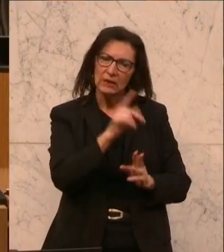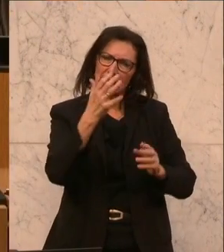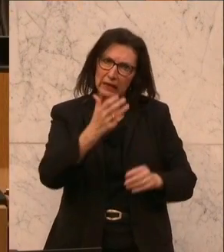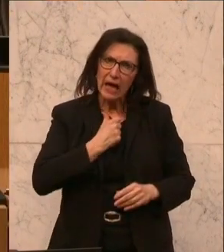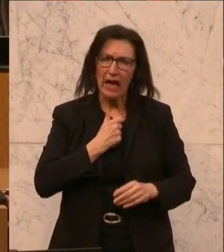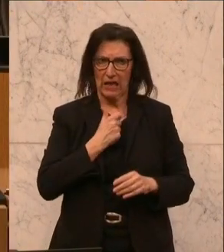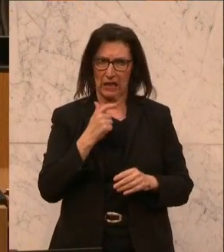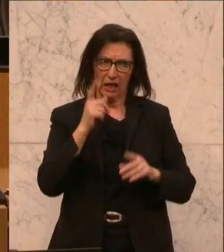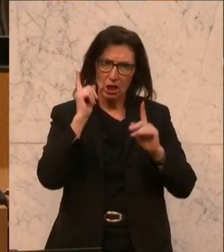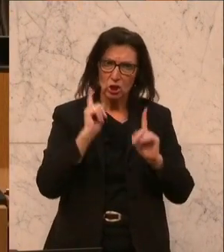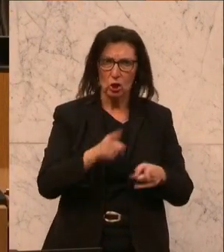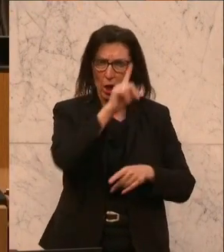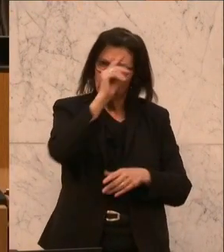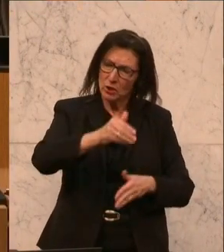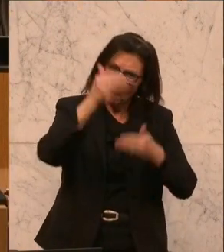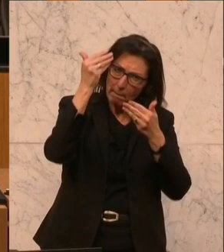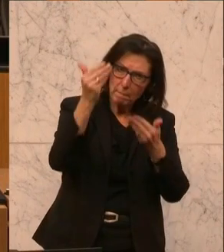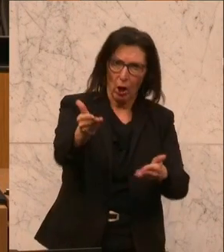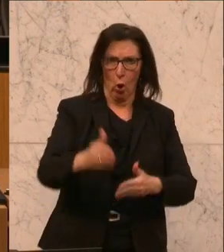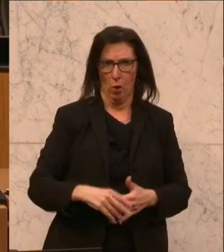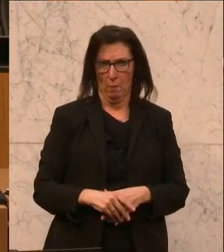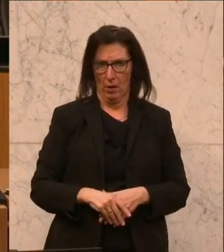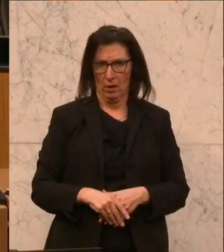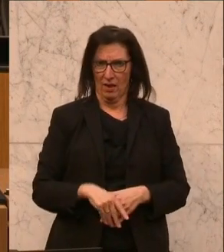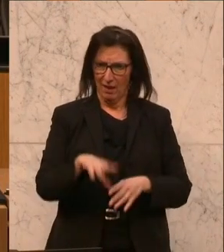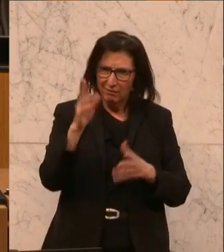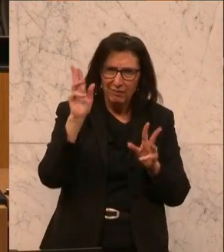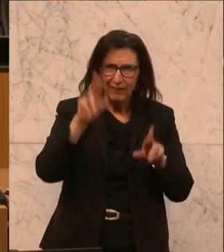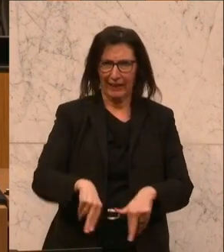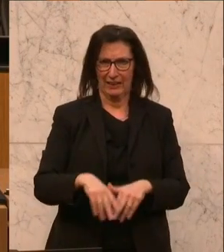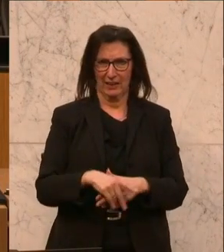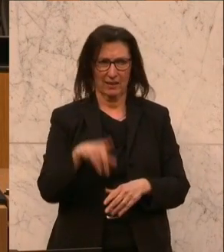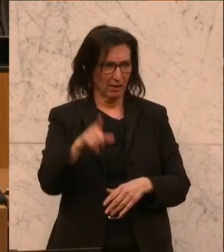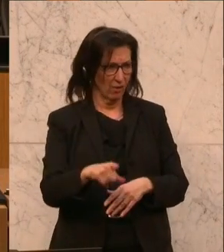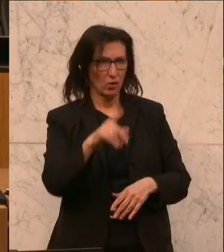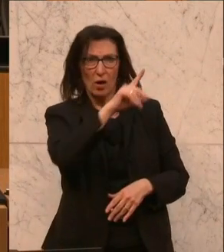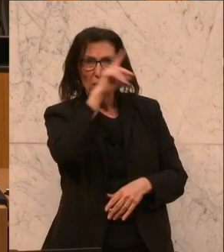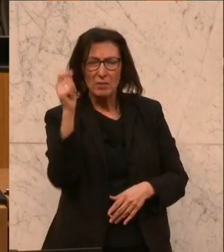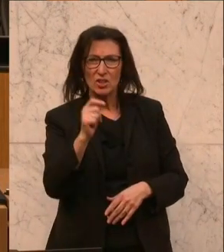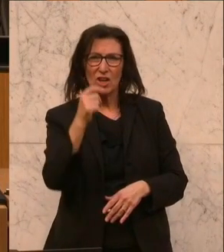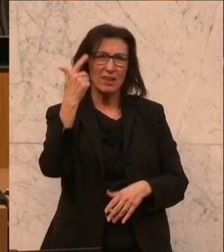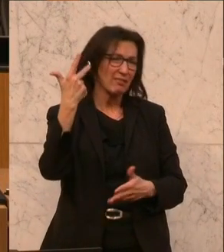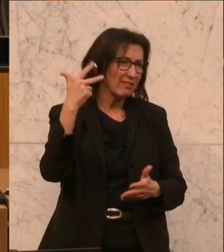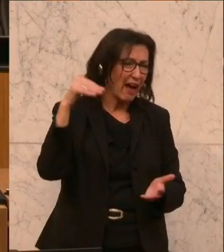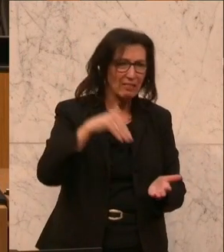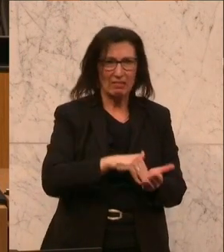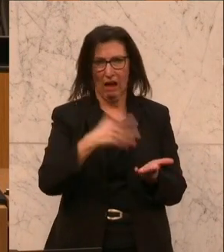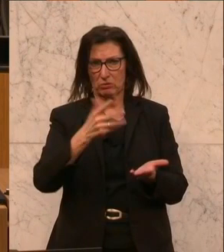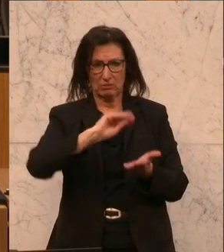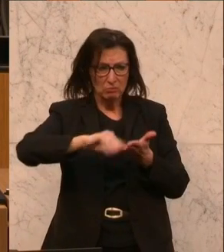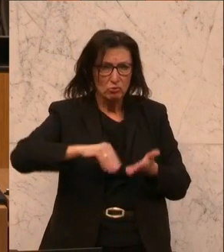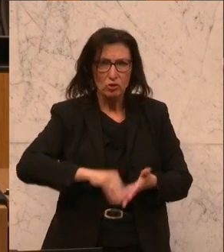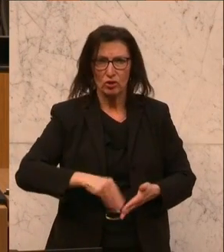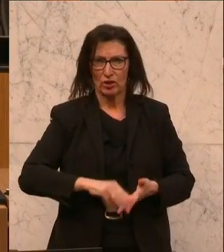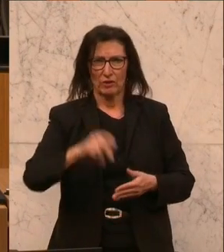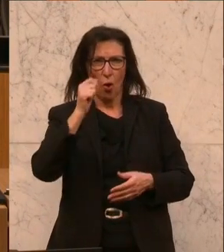was den Menschen zusteht. Dass Sie diese Menschen, die hier, die über 3000 und täglich in jeder Stunde werden, mehr, die diese Petition, die